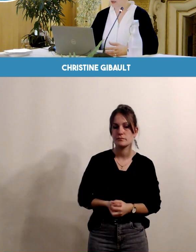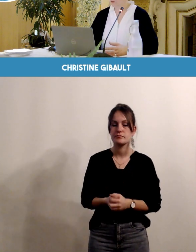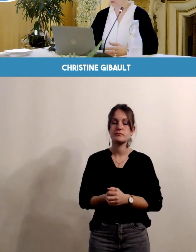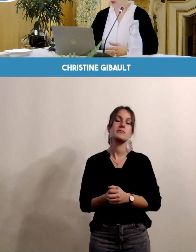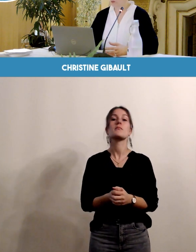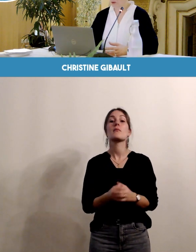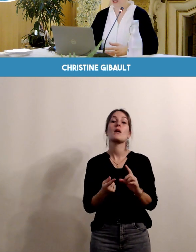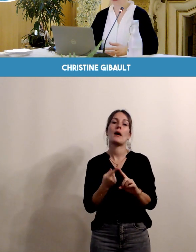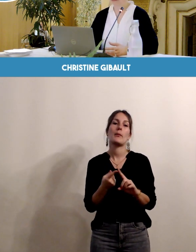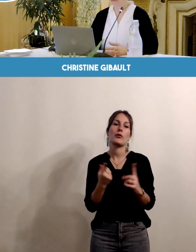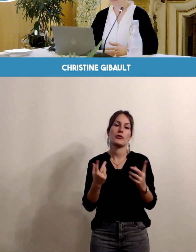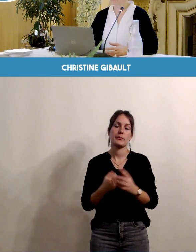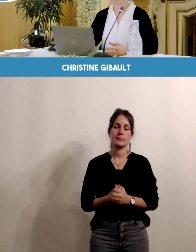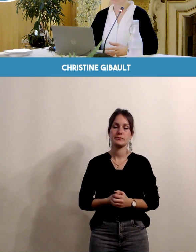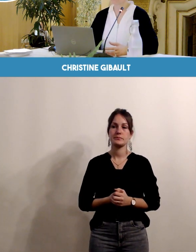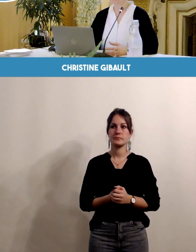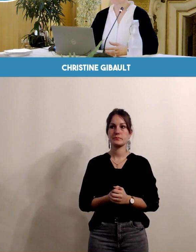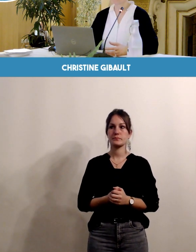sur un projet.